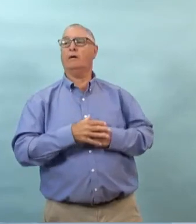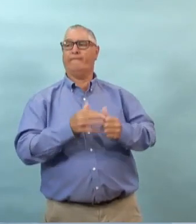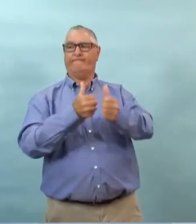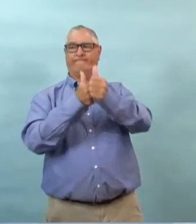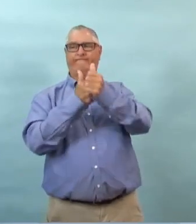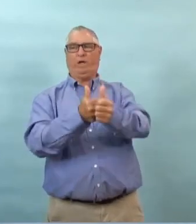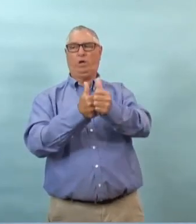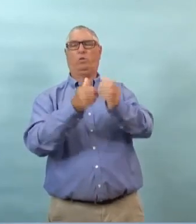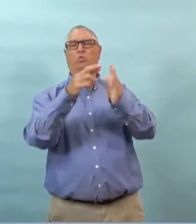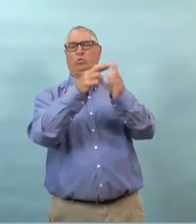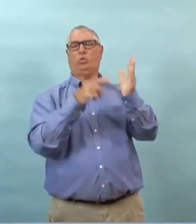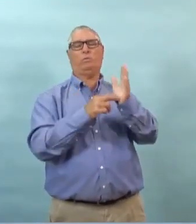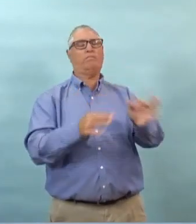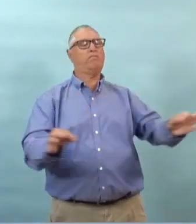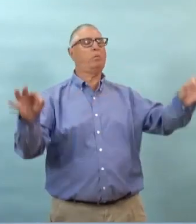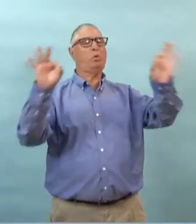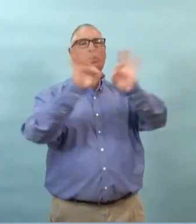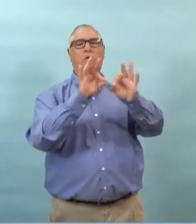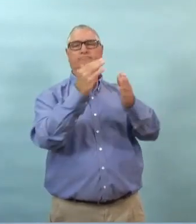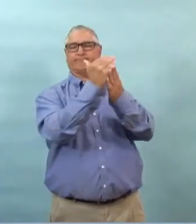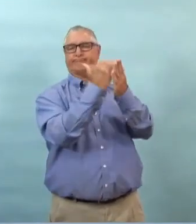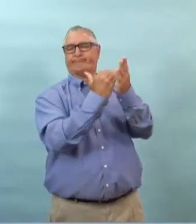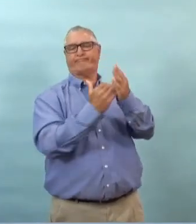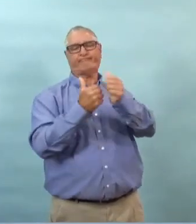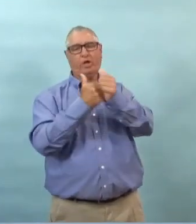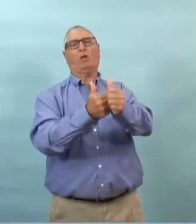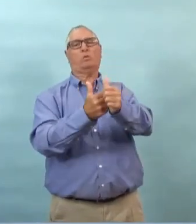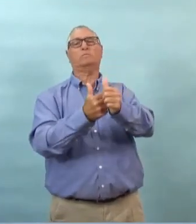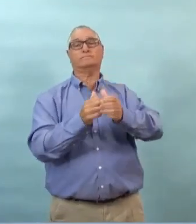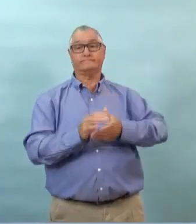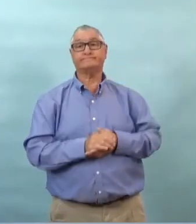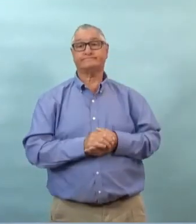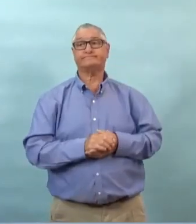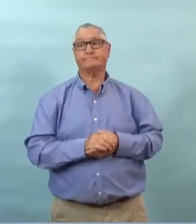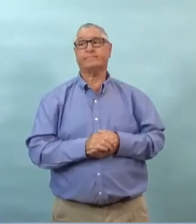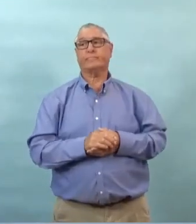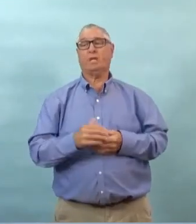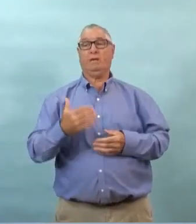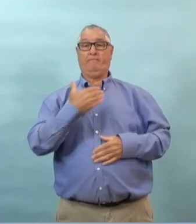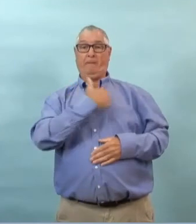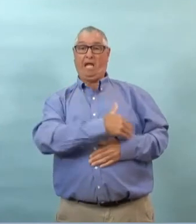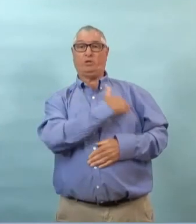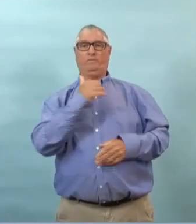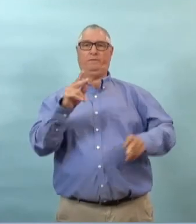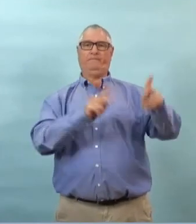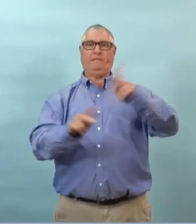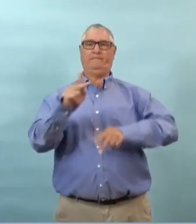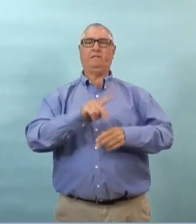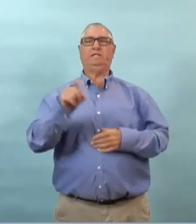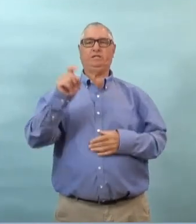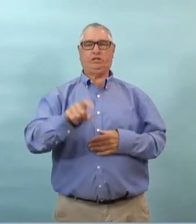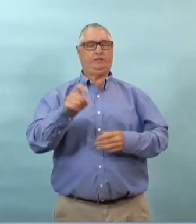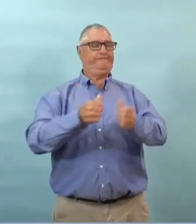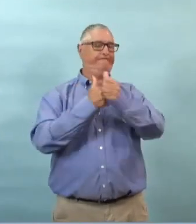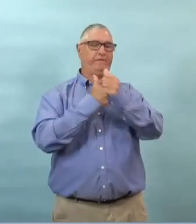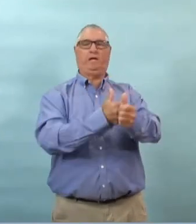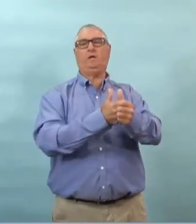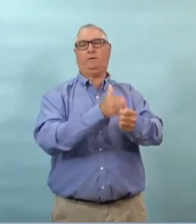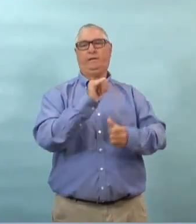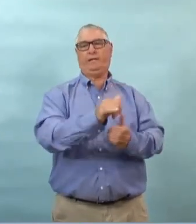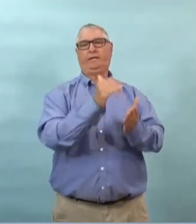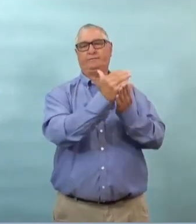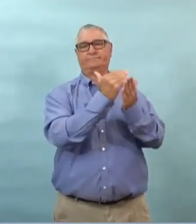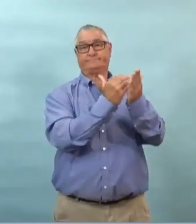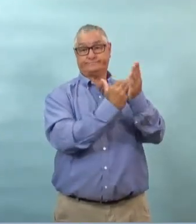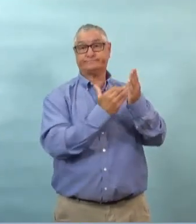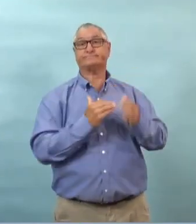le respect des ordres c'est important alors les mesures pour obliger les gens à se conformer à ça bien sûr c'est important mais nous ce qu